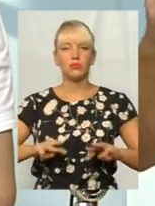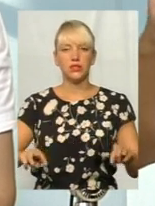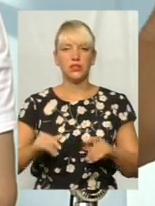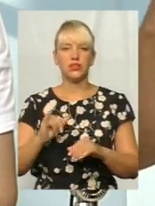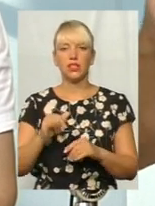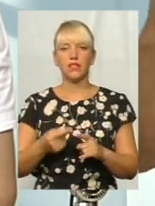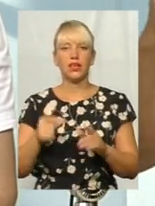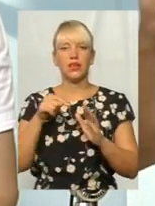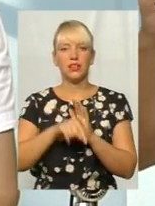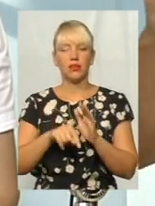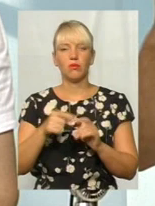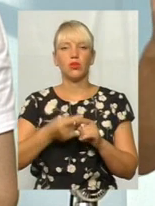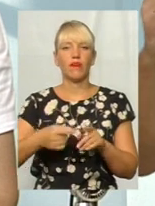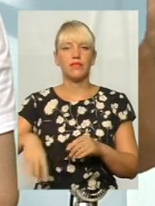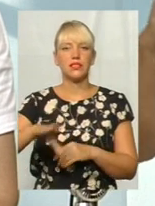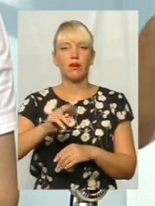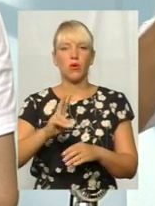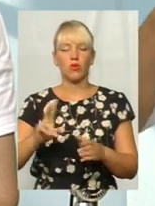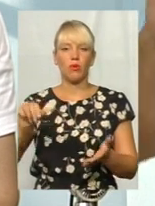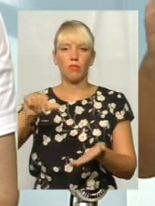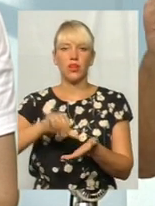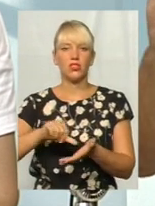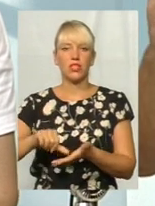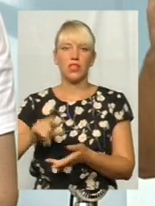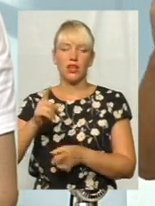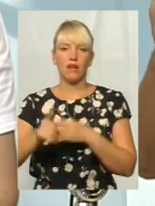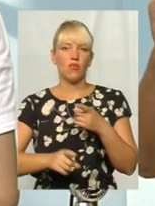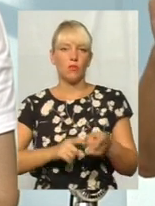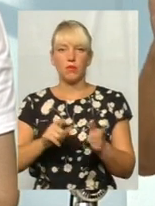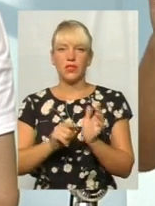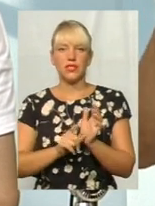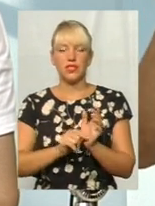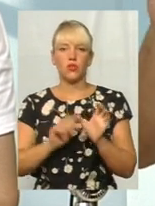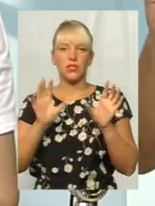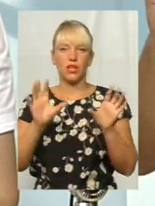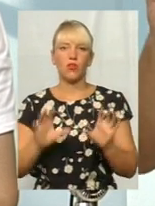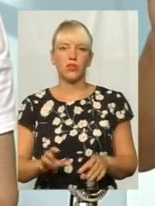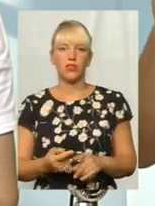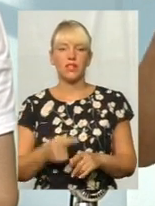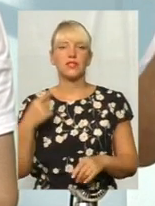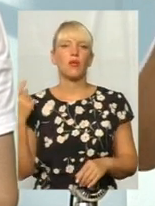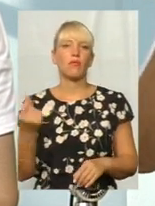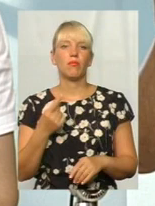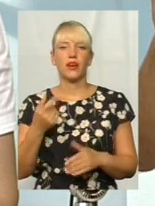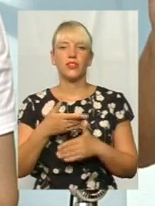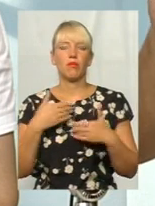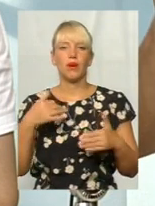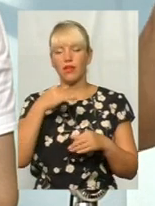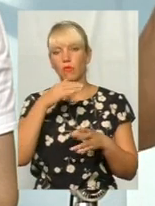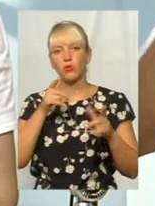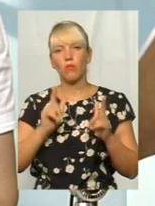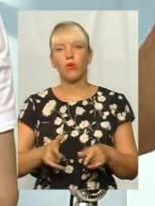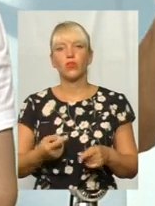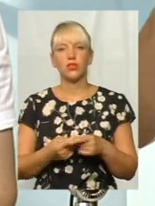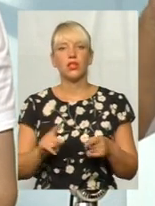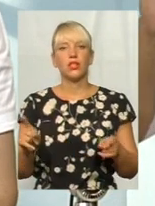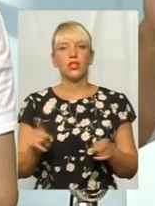всім тим, хто причастен до реформування пенсійного законодавства? Перше, ми не можемо погодитися, що